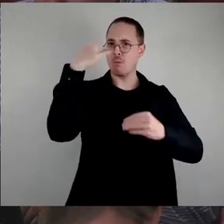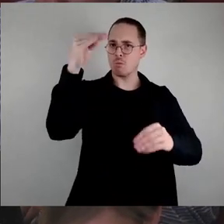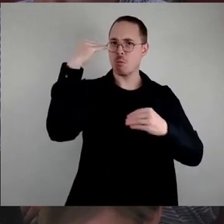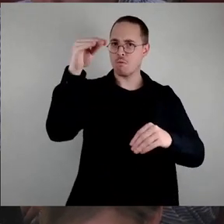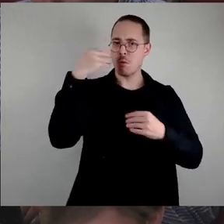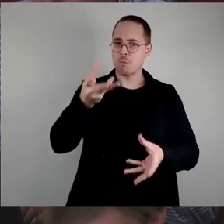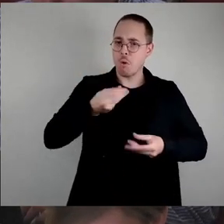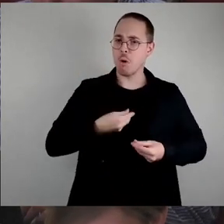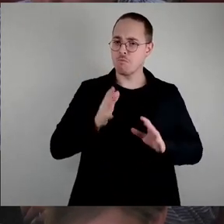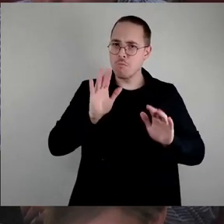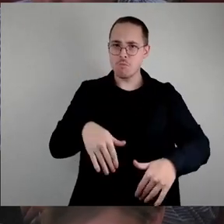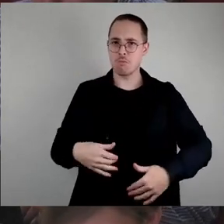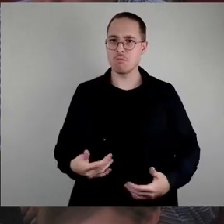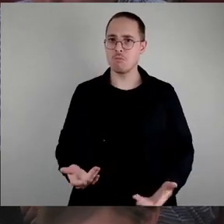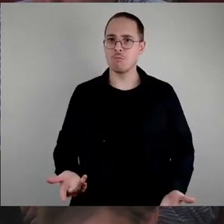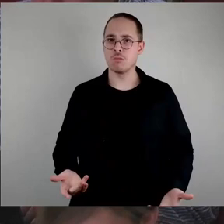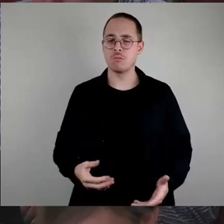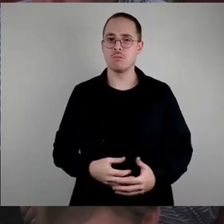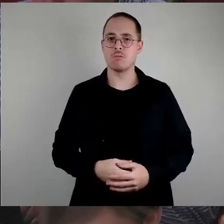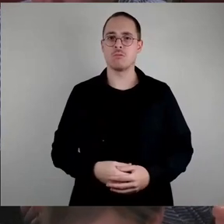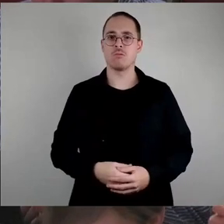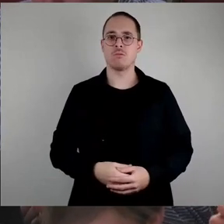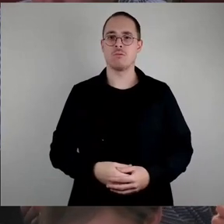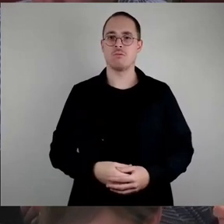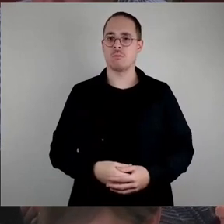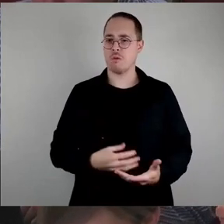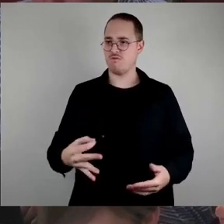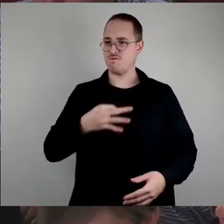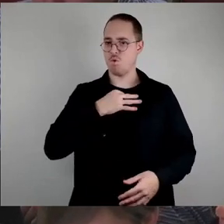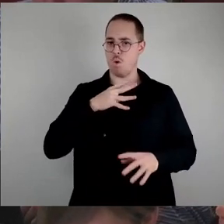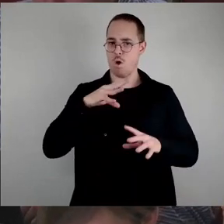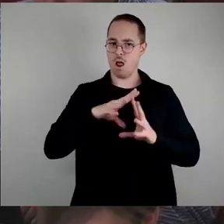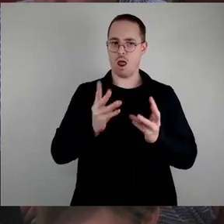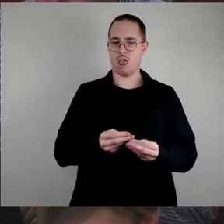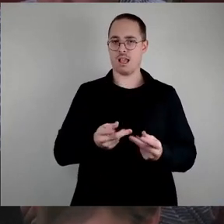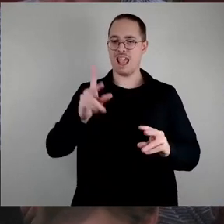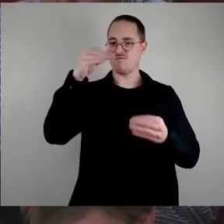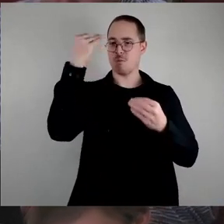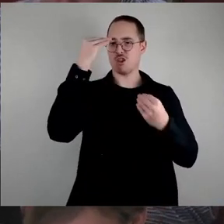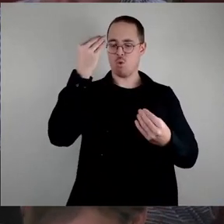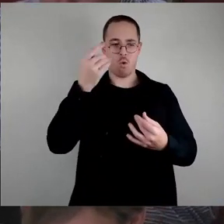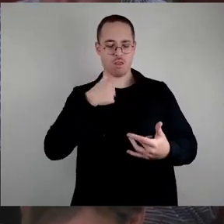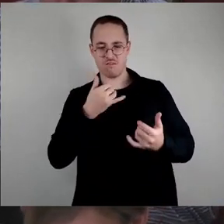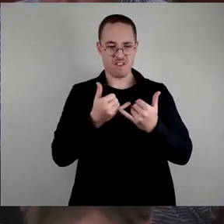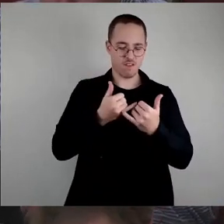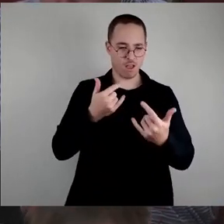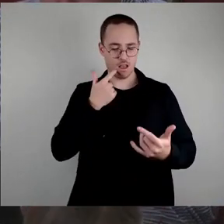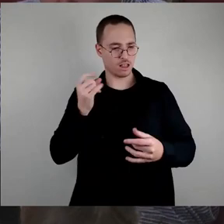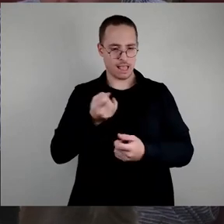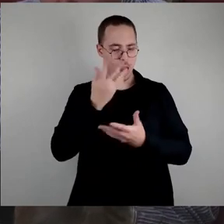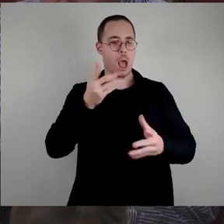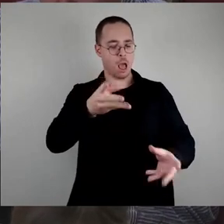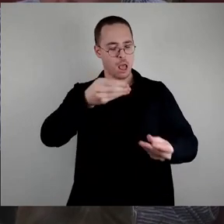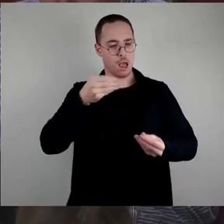um allen unseren Informationsbedürfnissen Genüge zu tun.